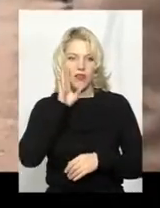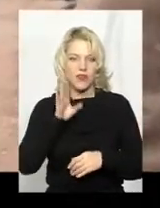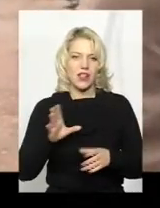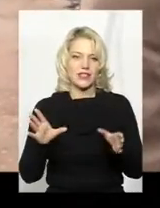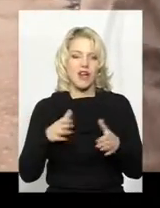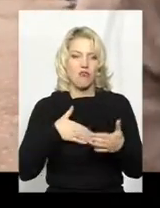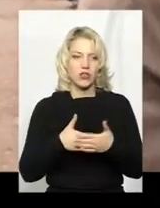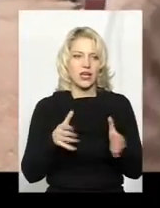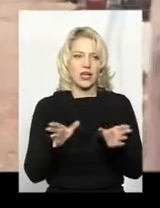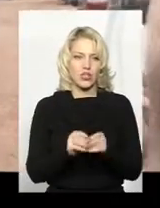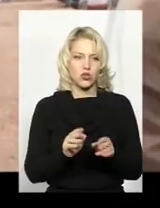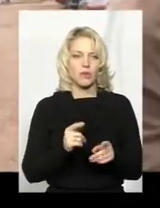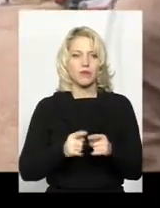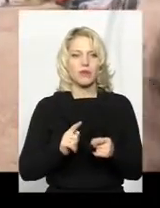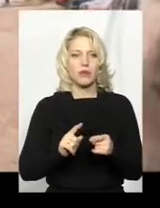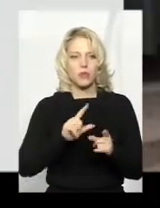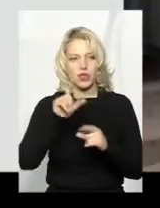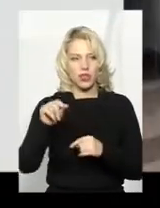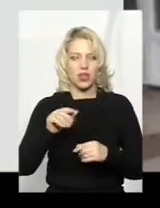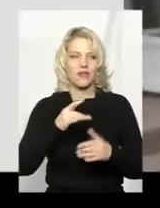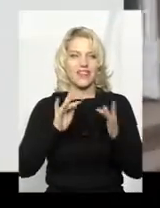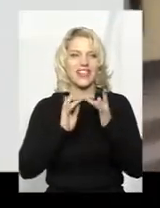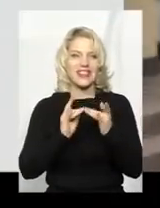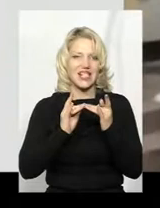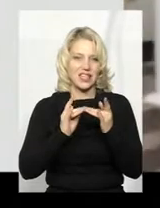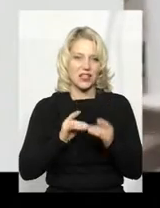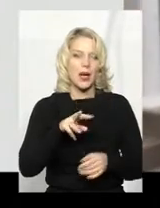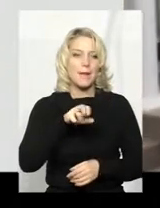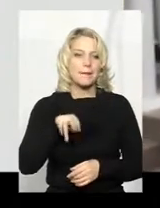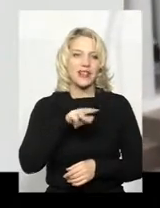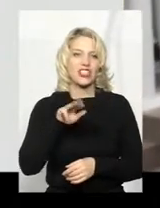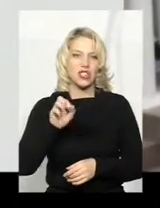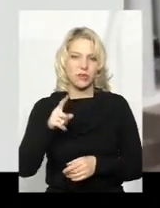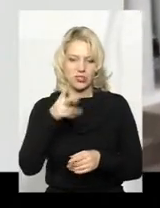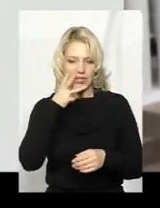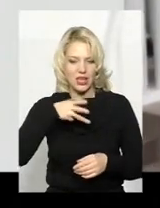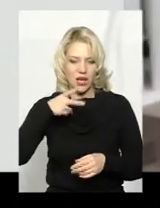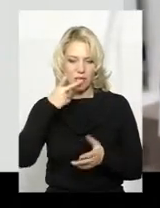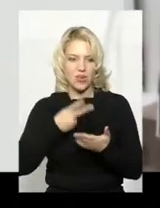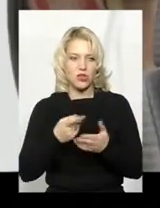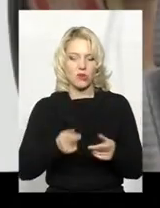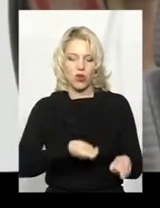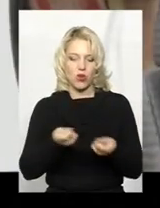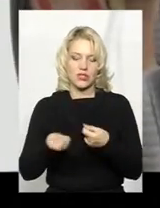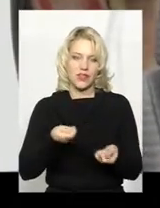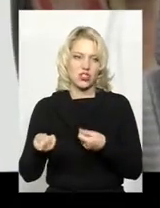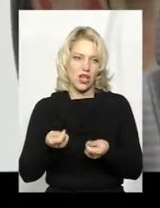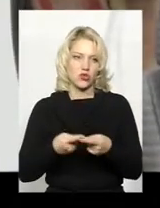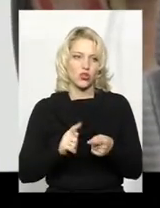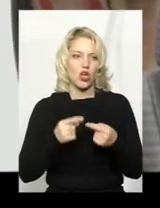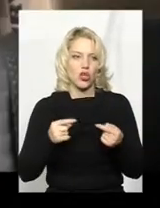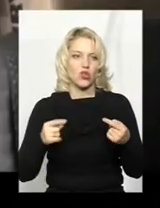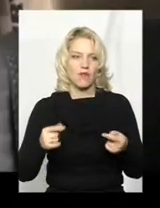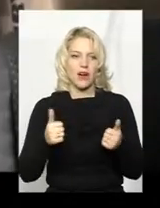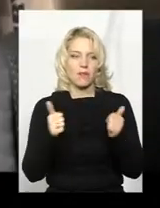аніматорами відправились до інтернату в Меджибіж. На цих кадрах ви бачите, як розвантажують товар біля меджибіського будинку